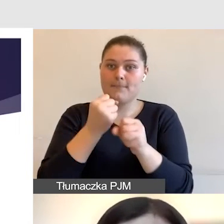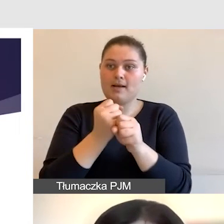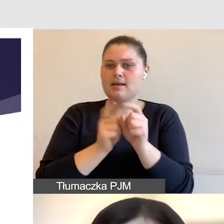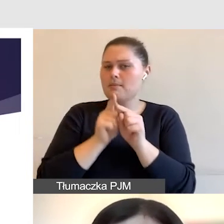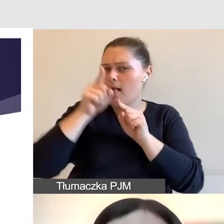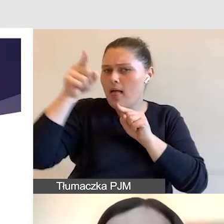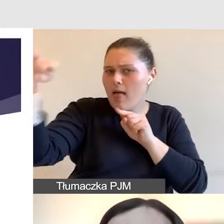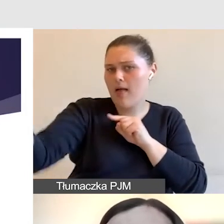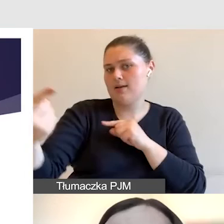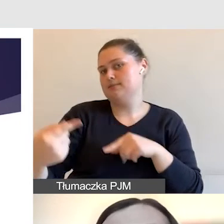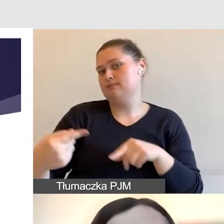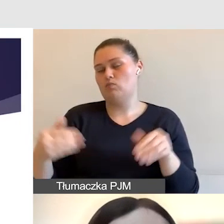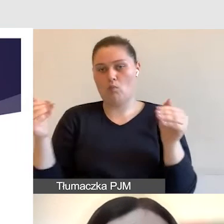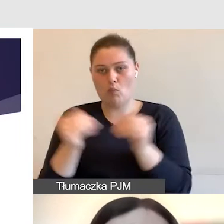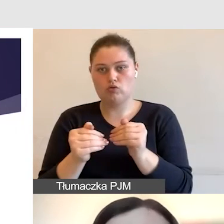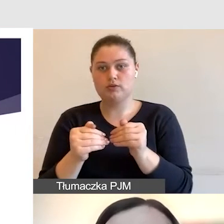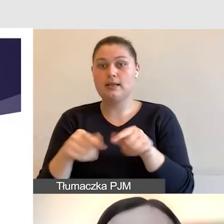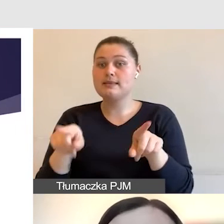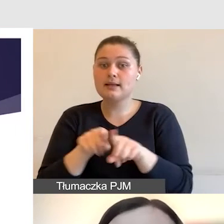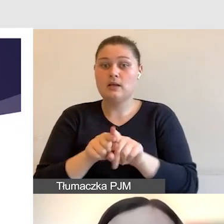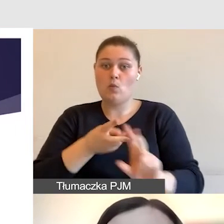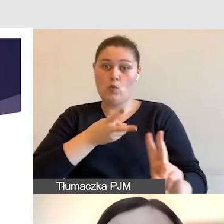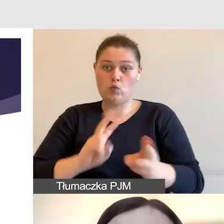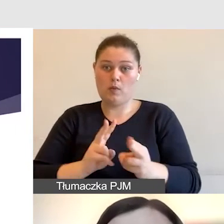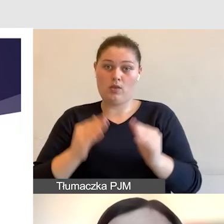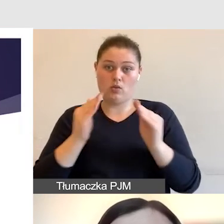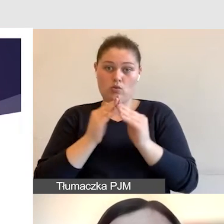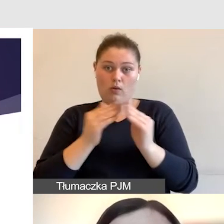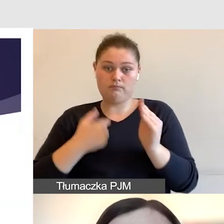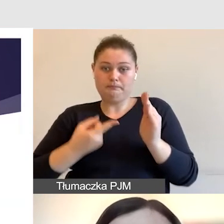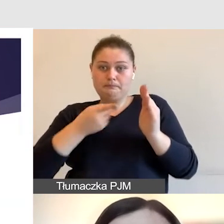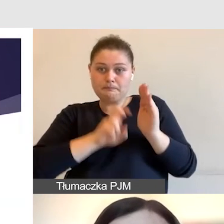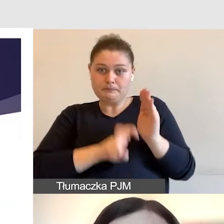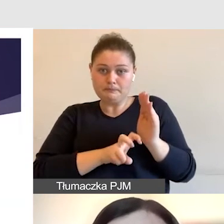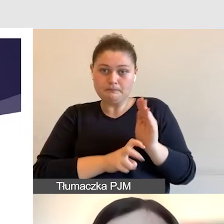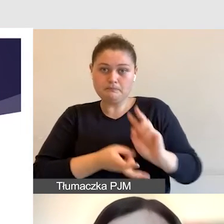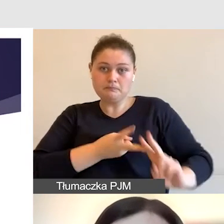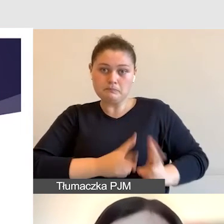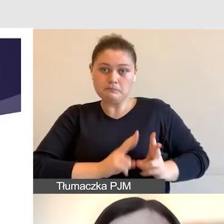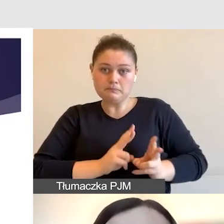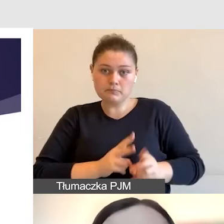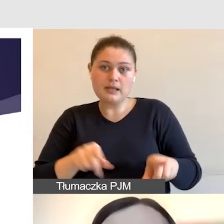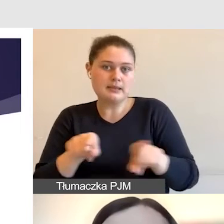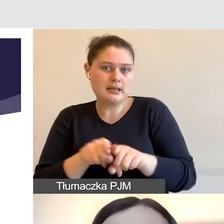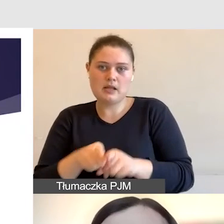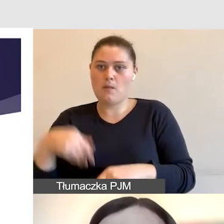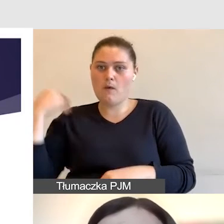pracować online ze swojego domu, tak samo napisowcy mogą pracować online.